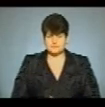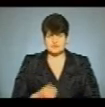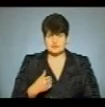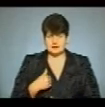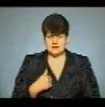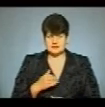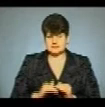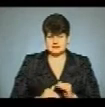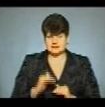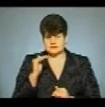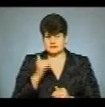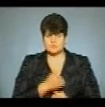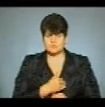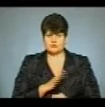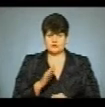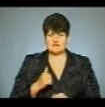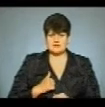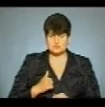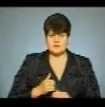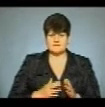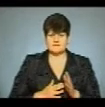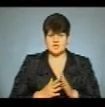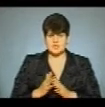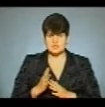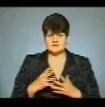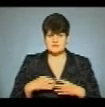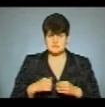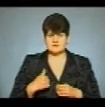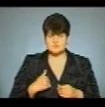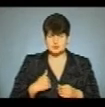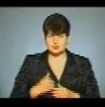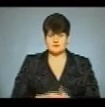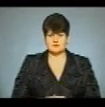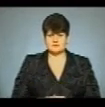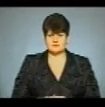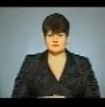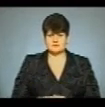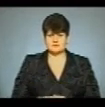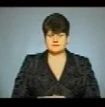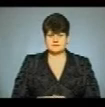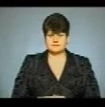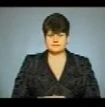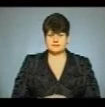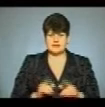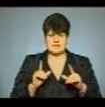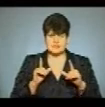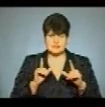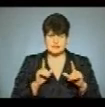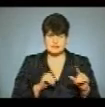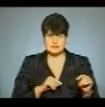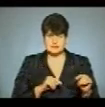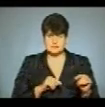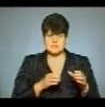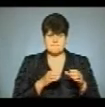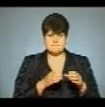литинства мрів стати військовим, я вирісся в сім'ї військового службовця, їздив по